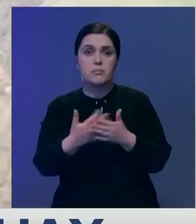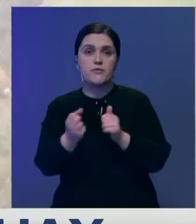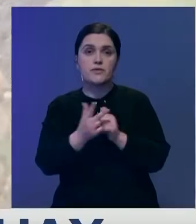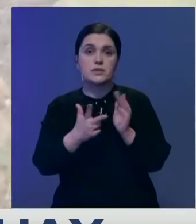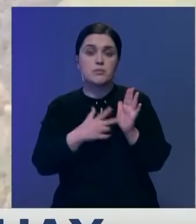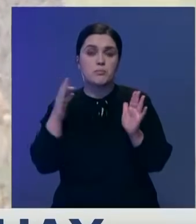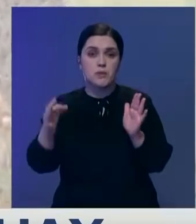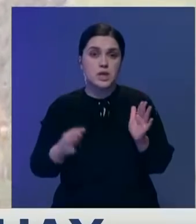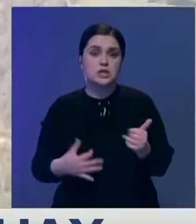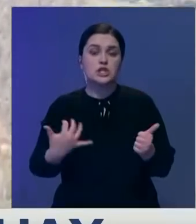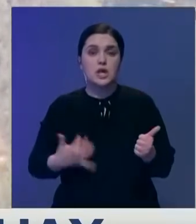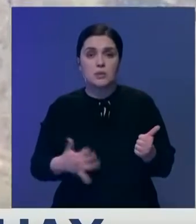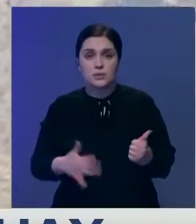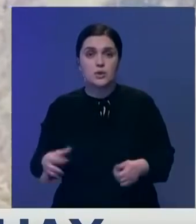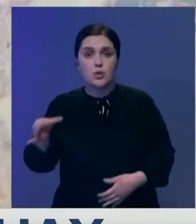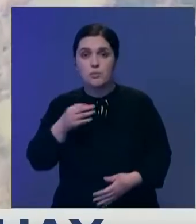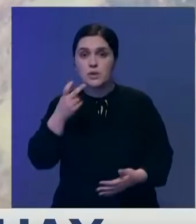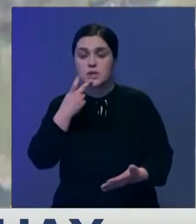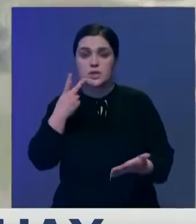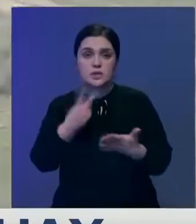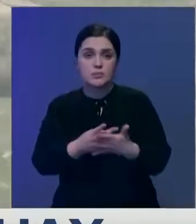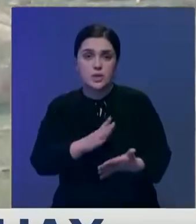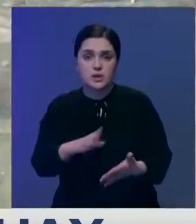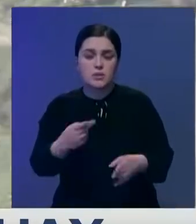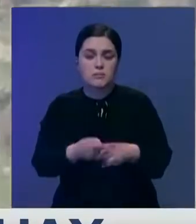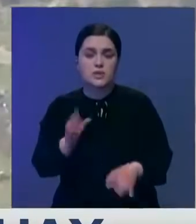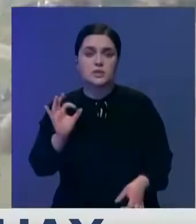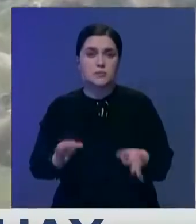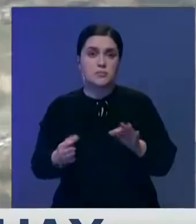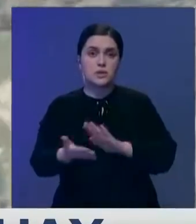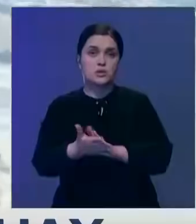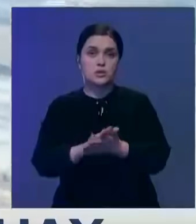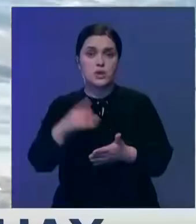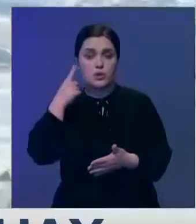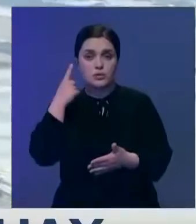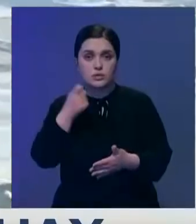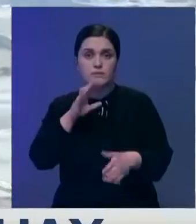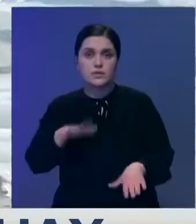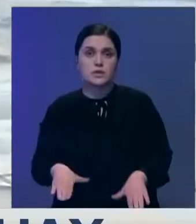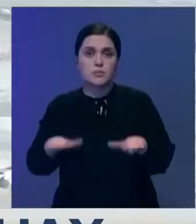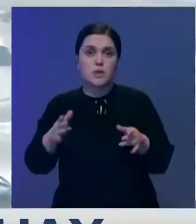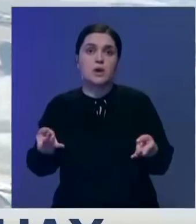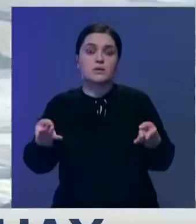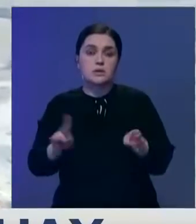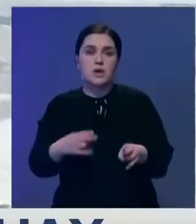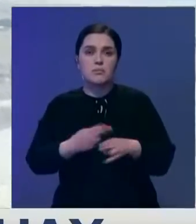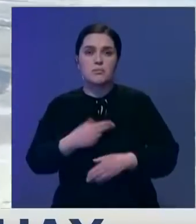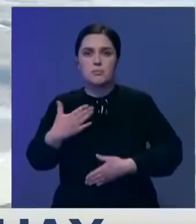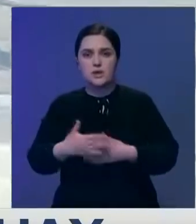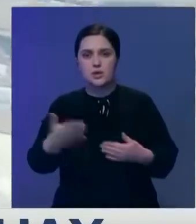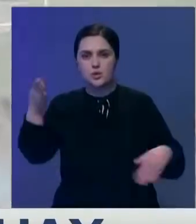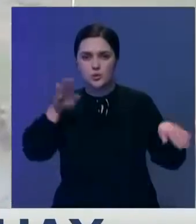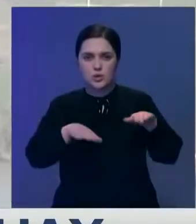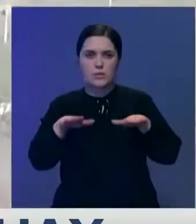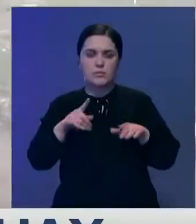В Жамбылской области, несмотря на более-менее стабильную ситуацию, угроза затопления остается. В предгорной местности из-за